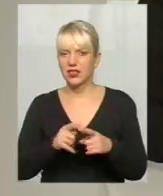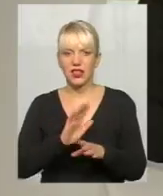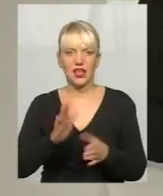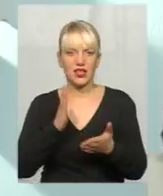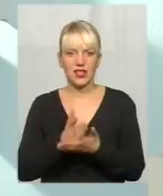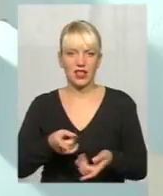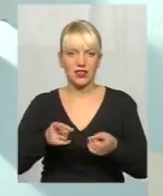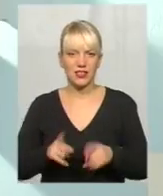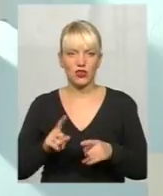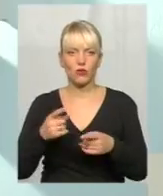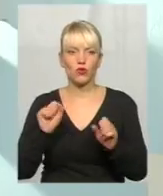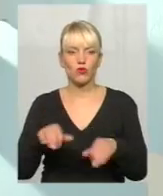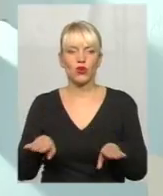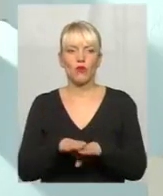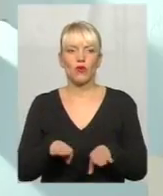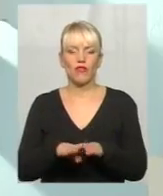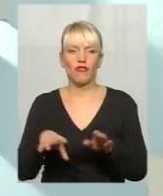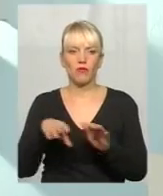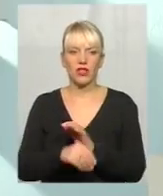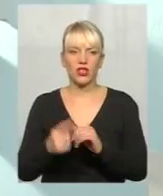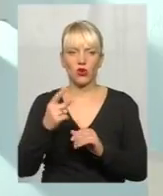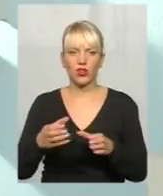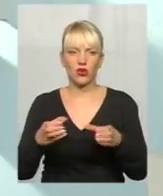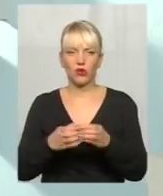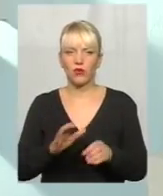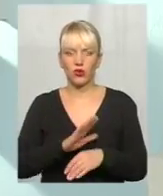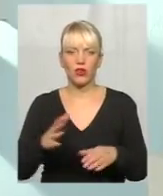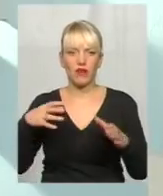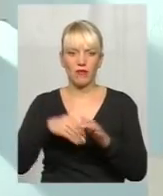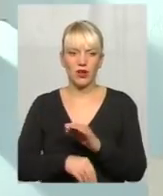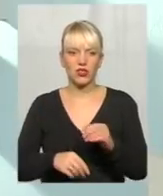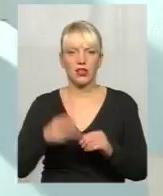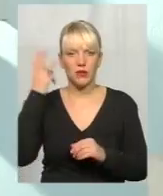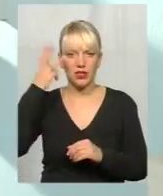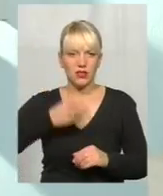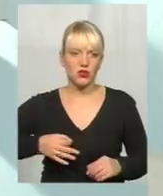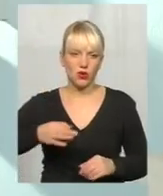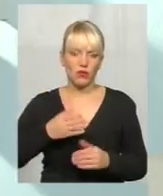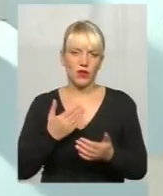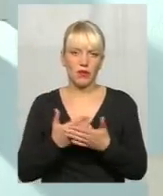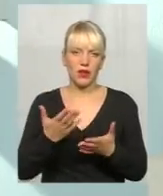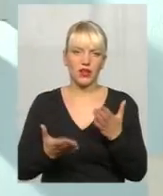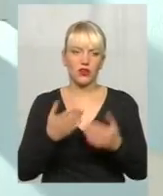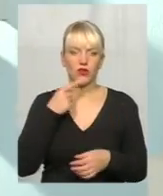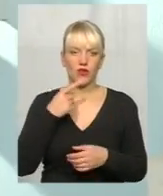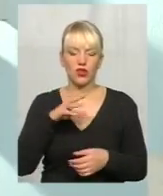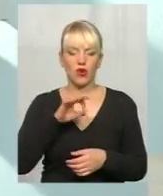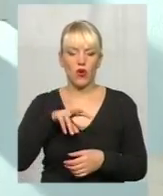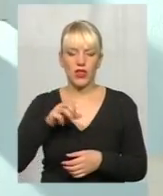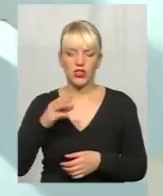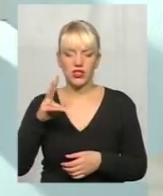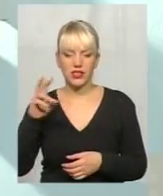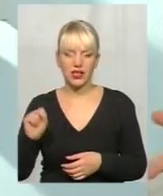що можна порівнювати в межах однієї громади, але не в межах Хмельницької області. Тому що, ну, скажімо, доприкладу, візьмемо Олешинська громада, де там